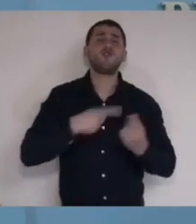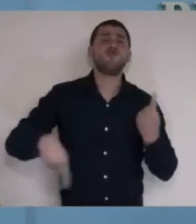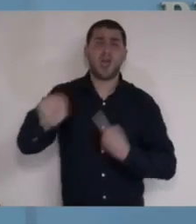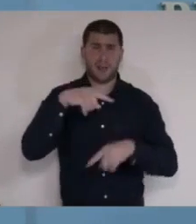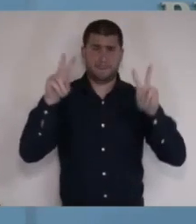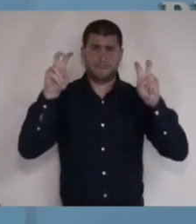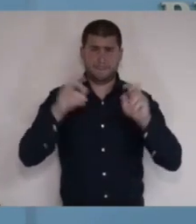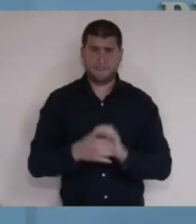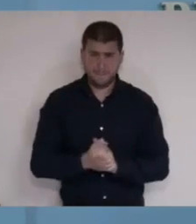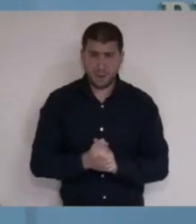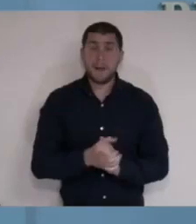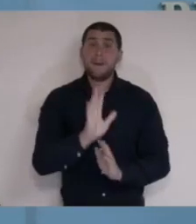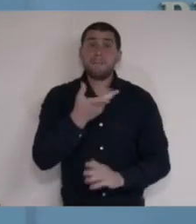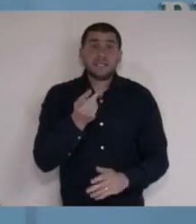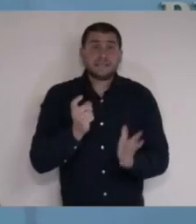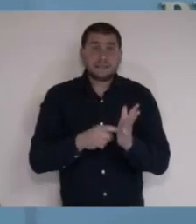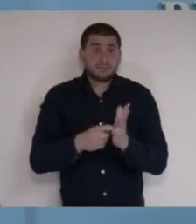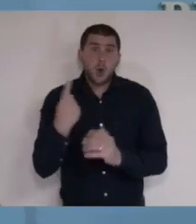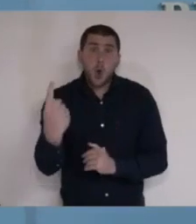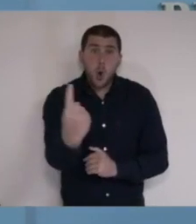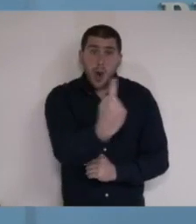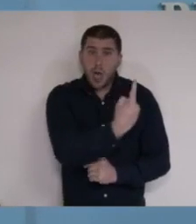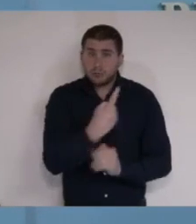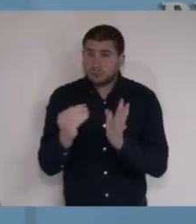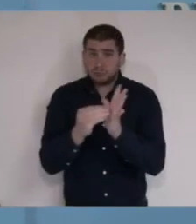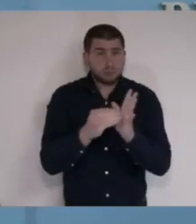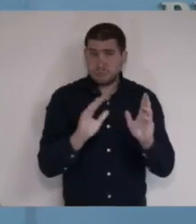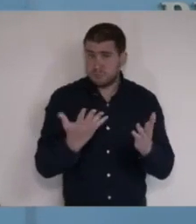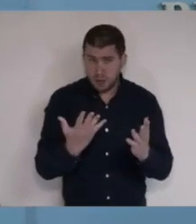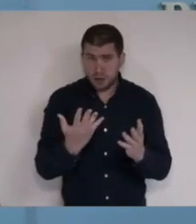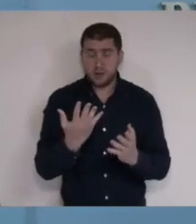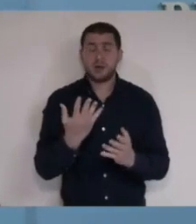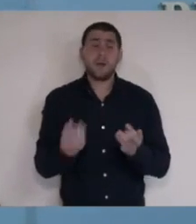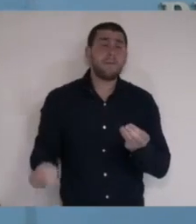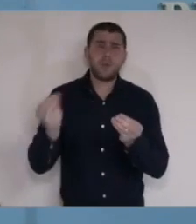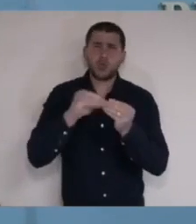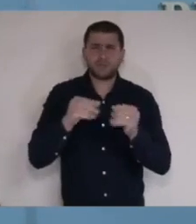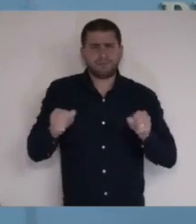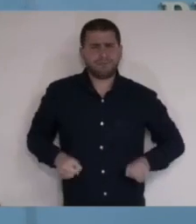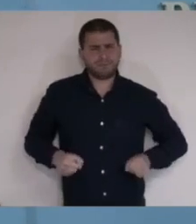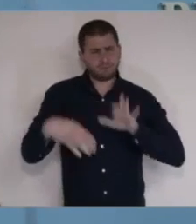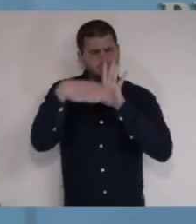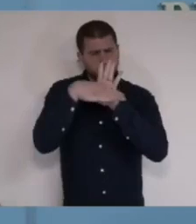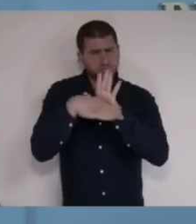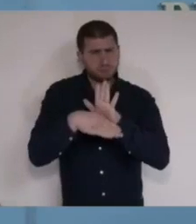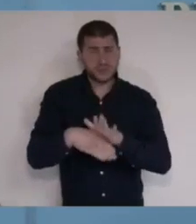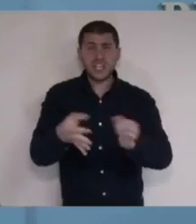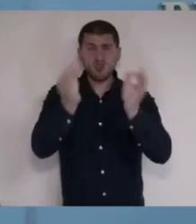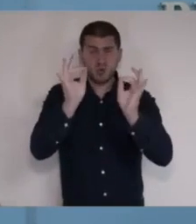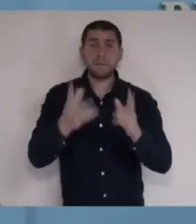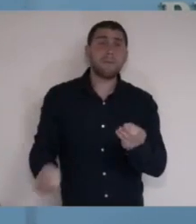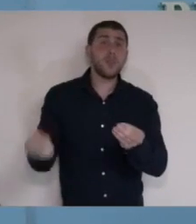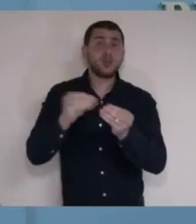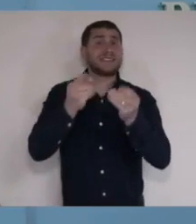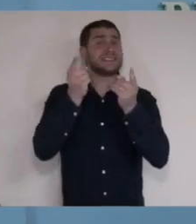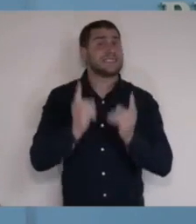מה שנדרש מכל אחד ואחת מכם, מעבר לציות, להנחיות הרשמיות, מה